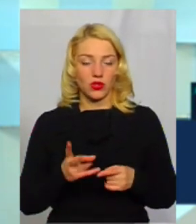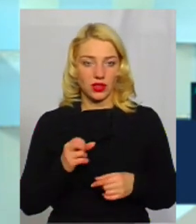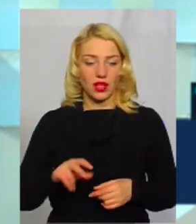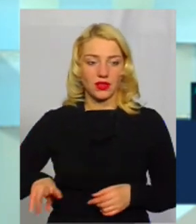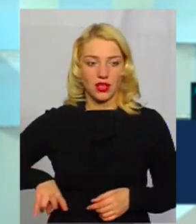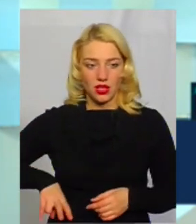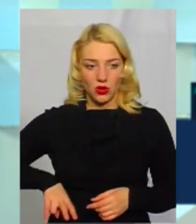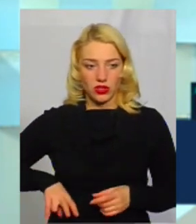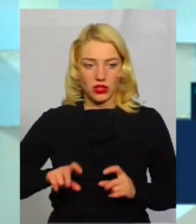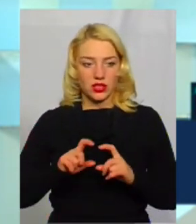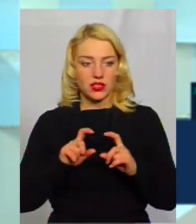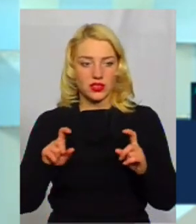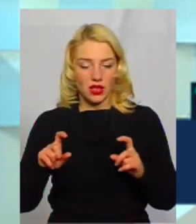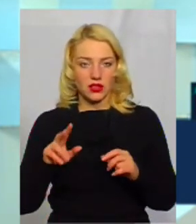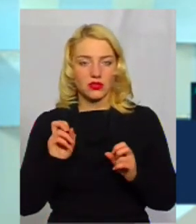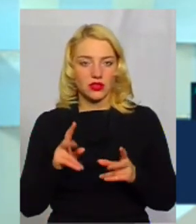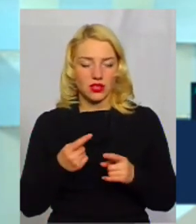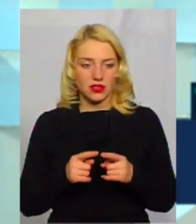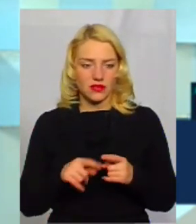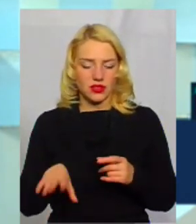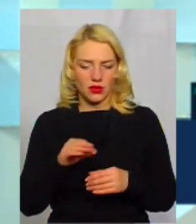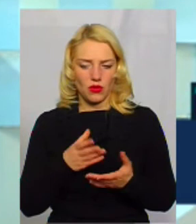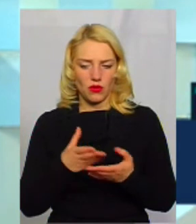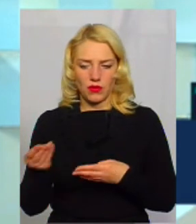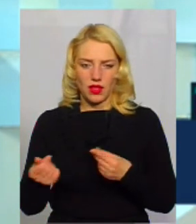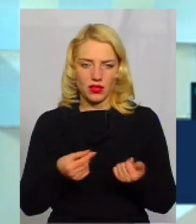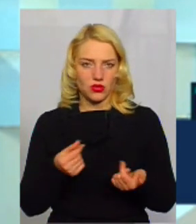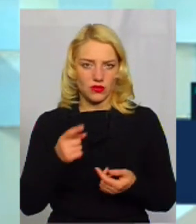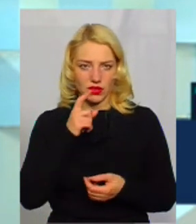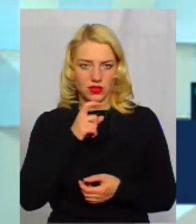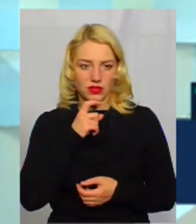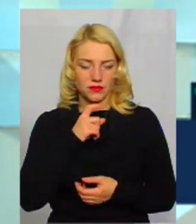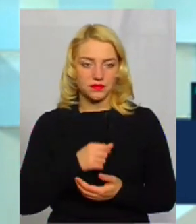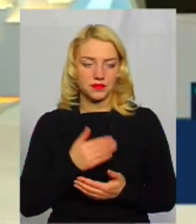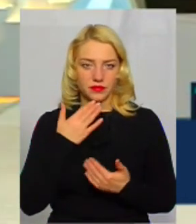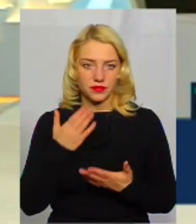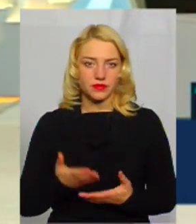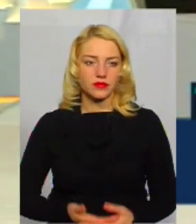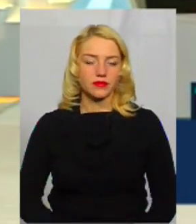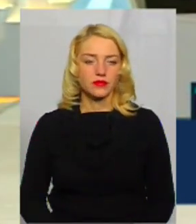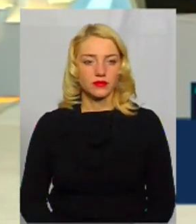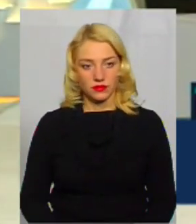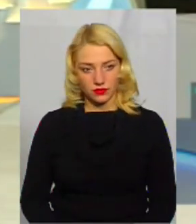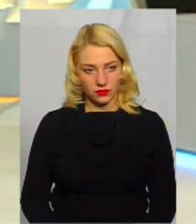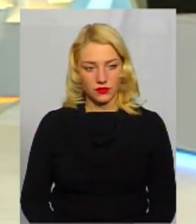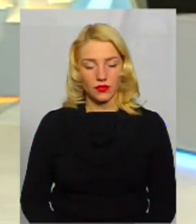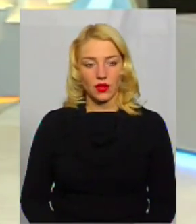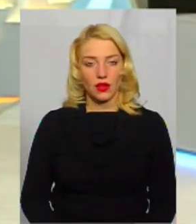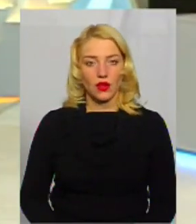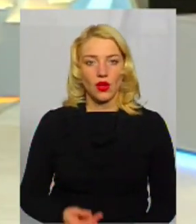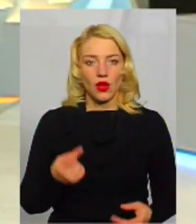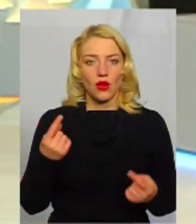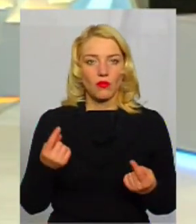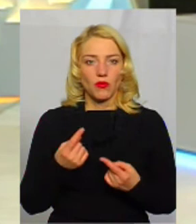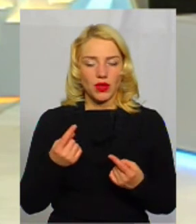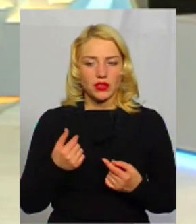директора закладу, то як там має оплачуватися? Дякуємо за запитання. Ну, по-першому,